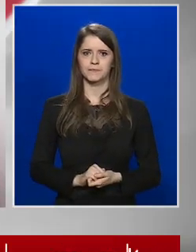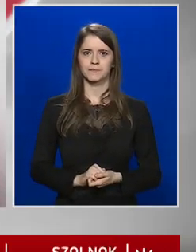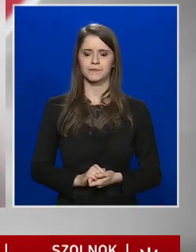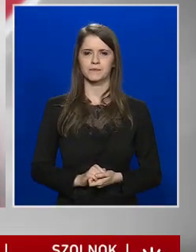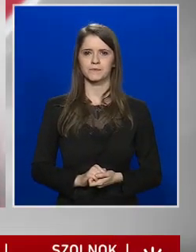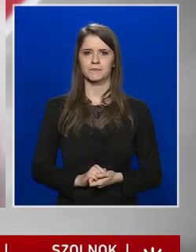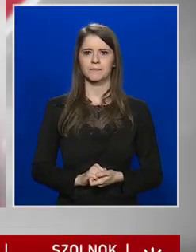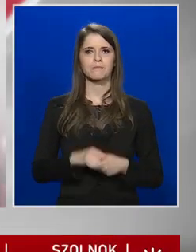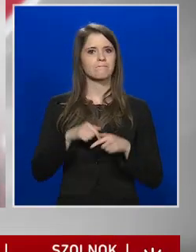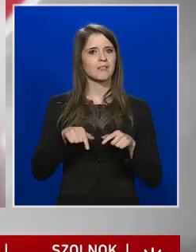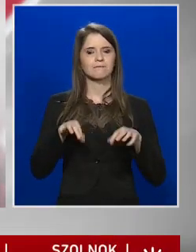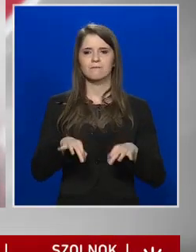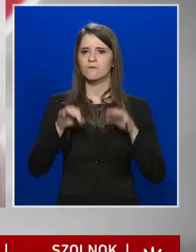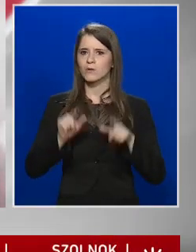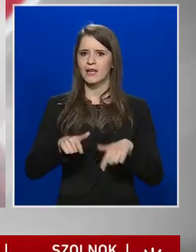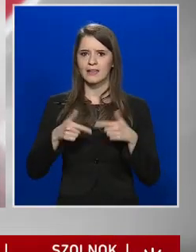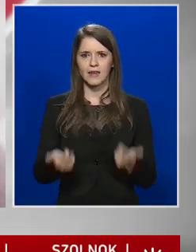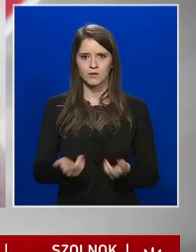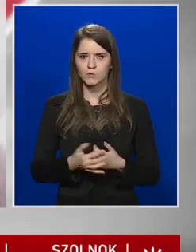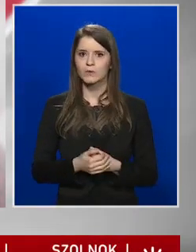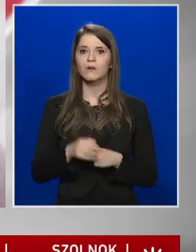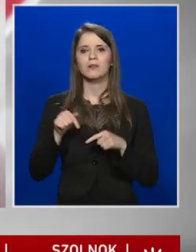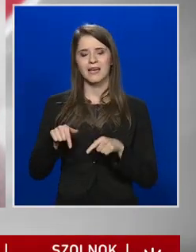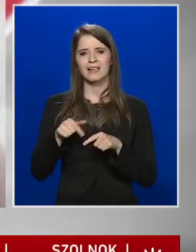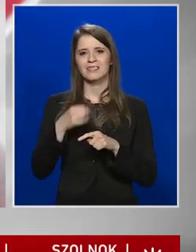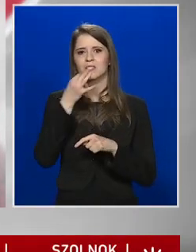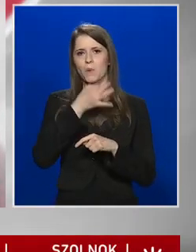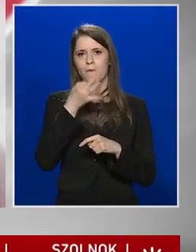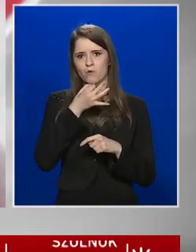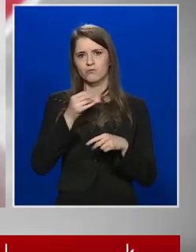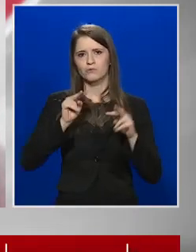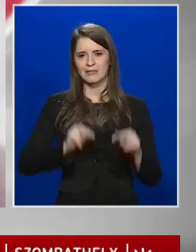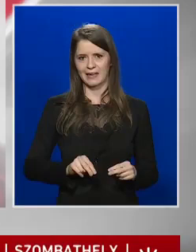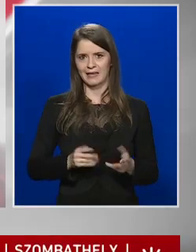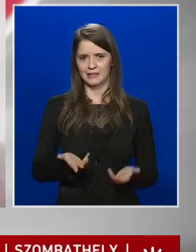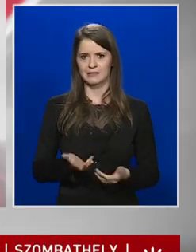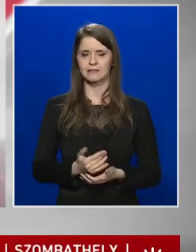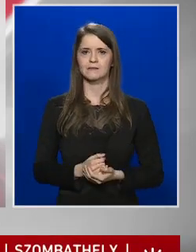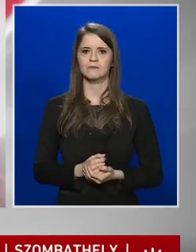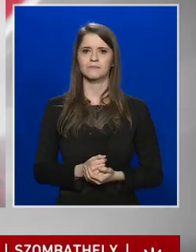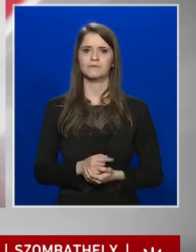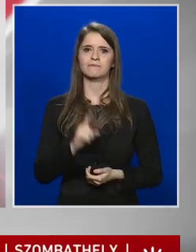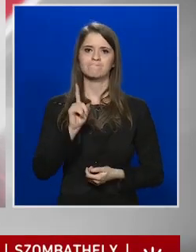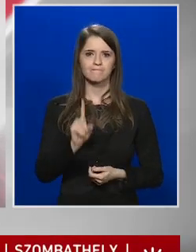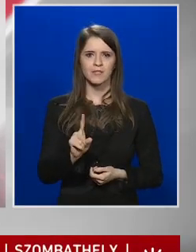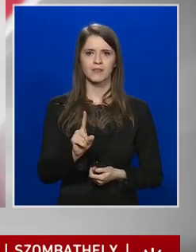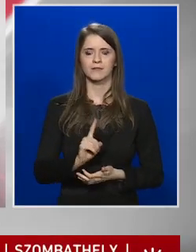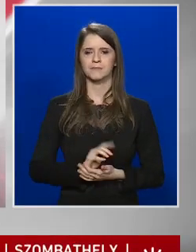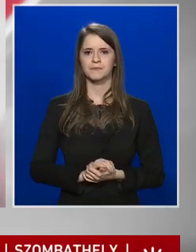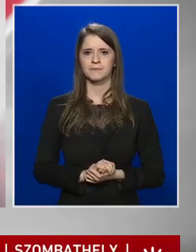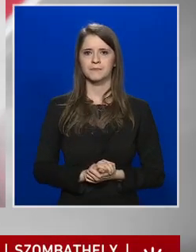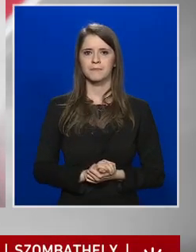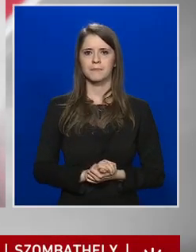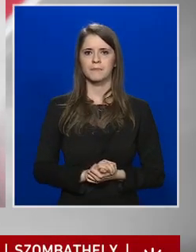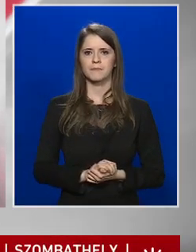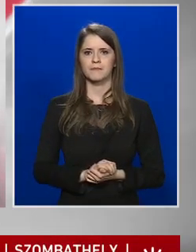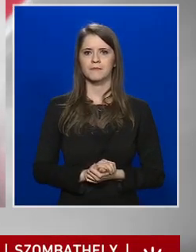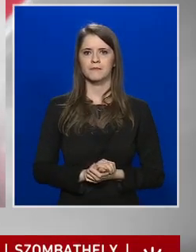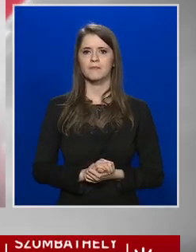Ettől függetlenül, hogy ez egy szomorú tény, ugyanakkor minden